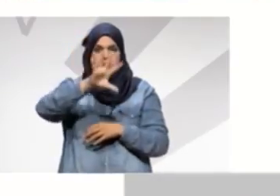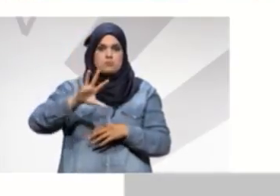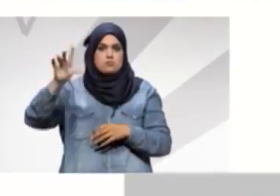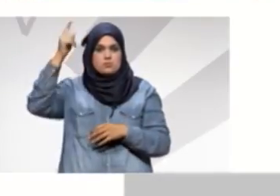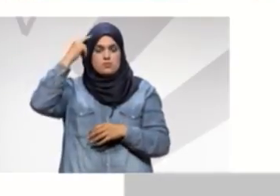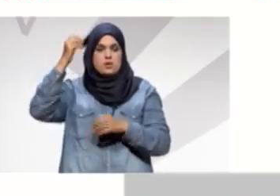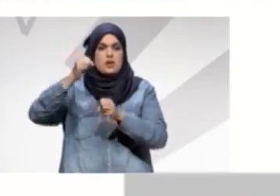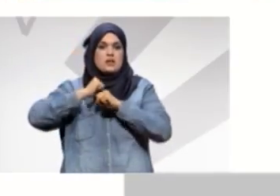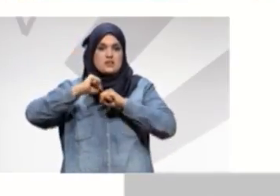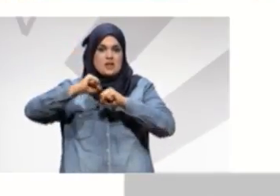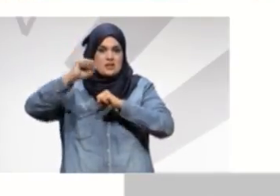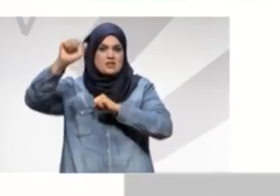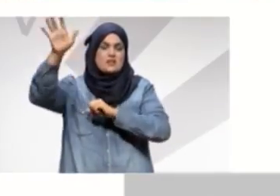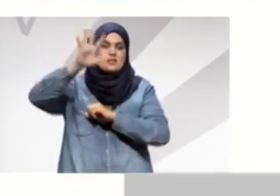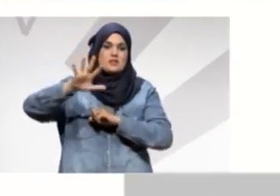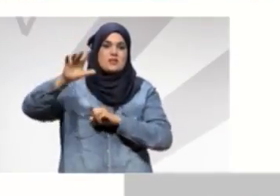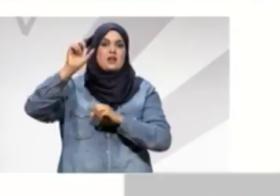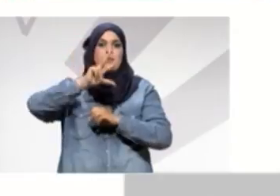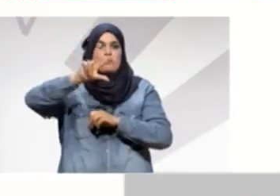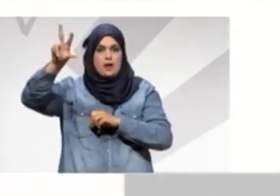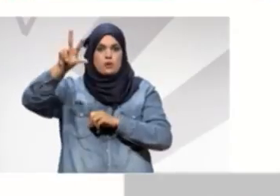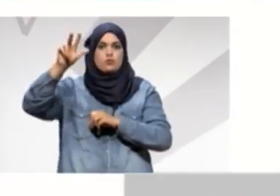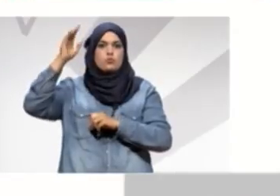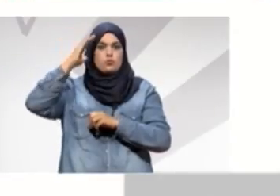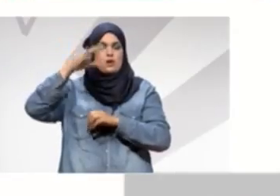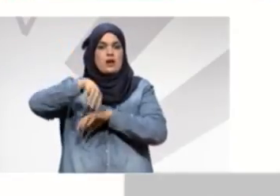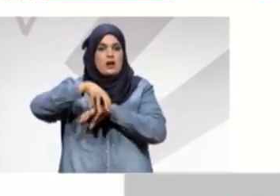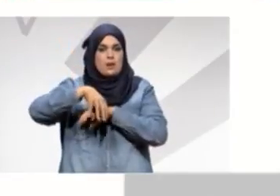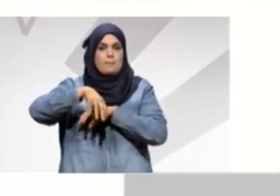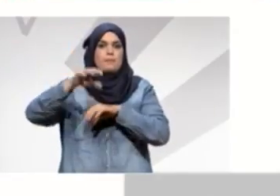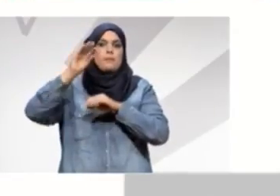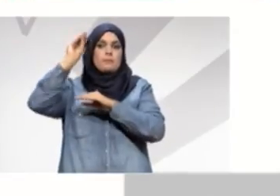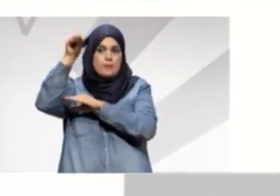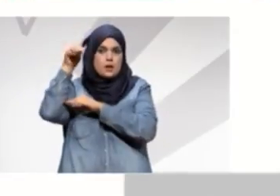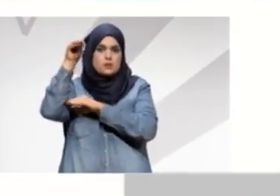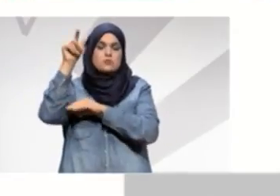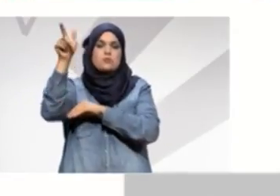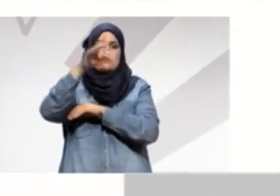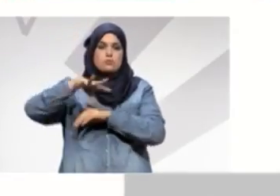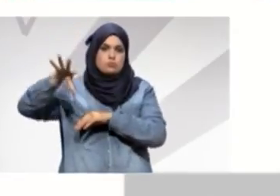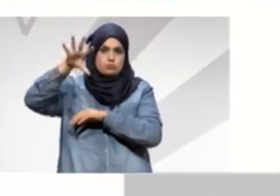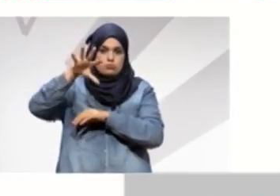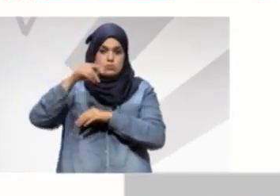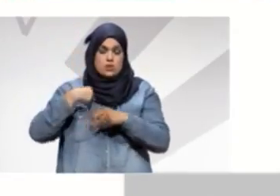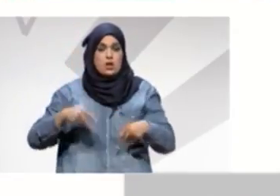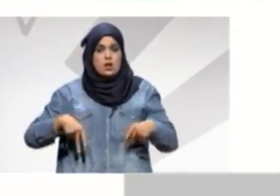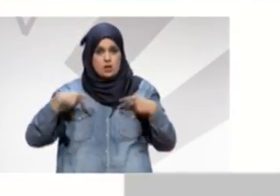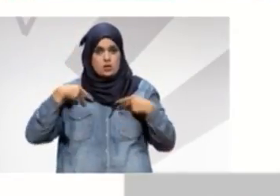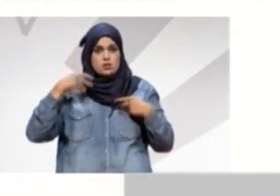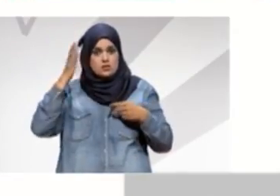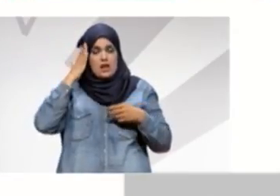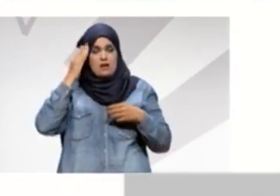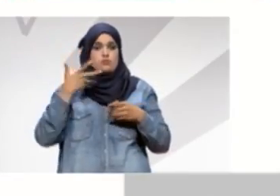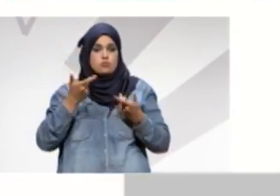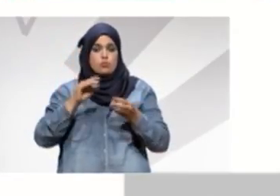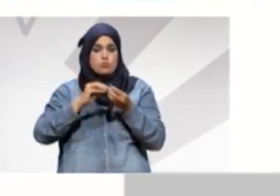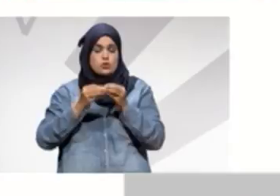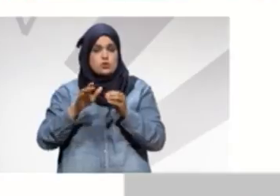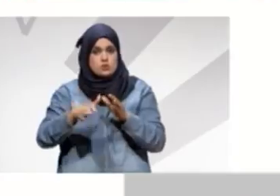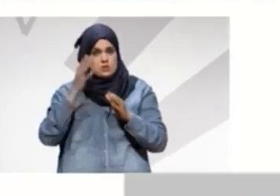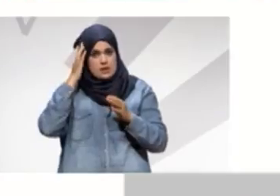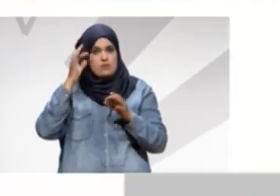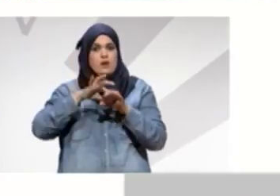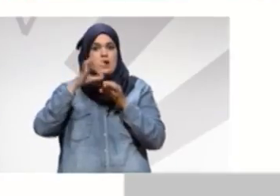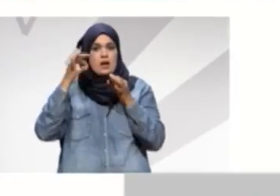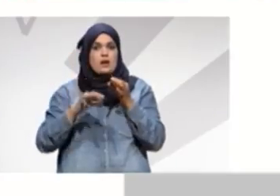السعيد والمرسى والكرم ولاد باردو عايشين في المشاكل اللي دائعة وناعرف حلولها وهذا بفضل